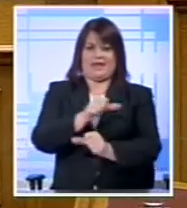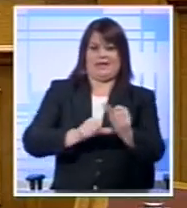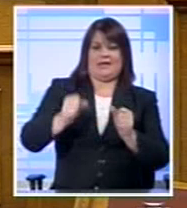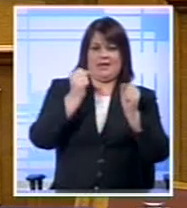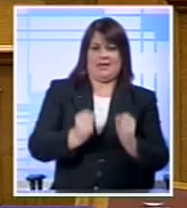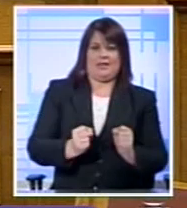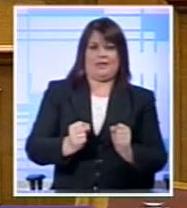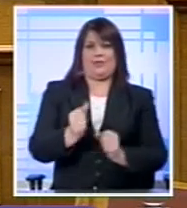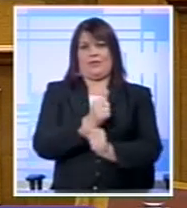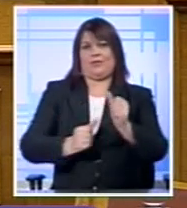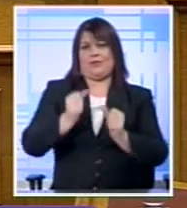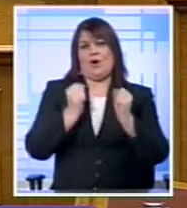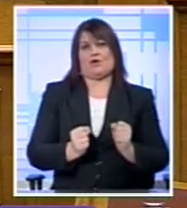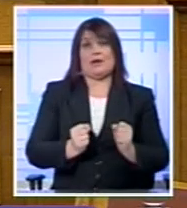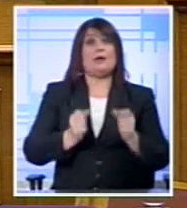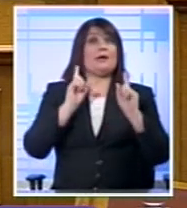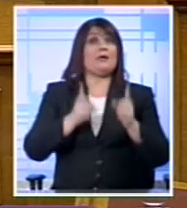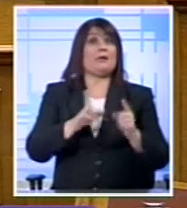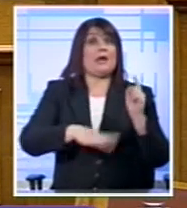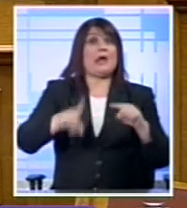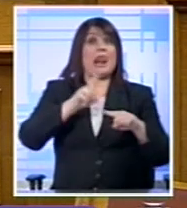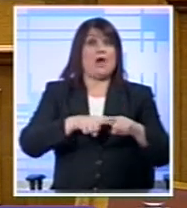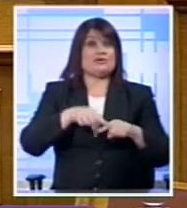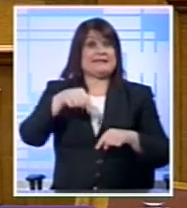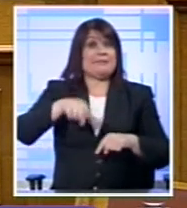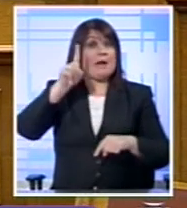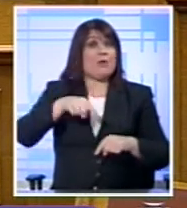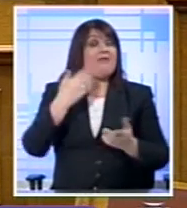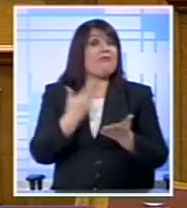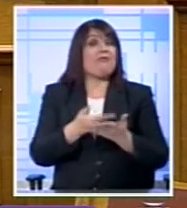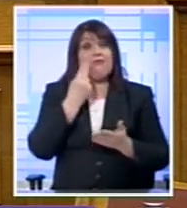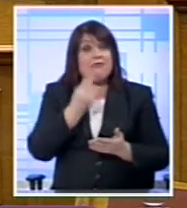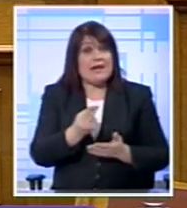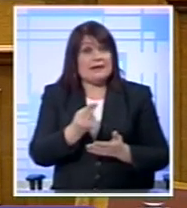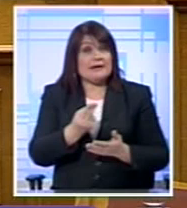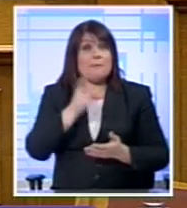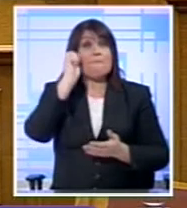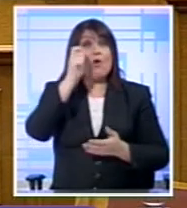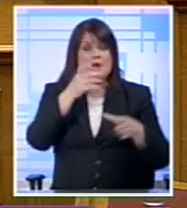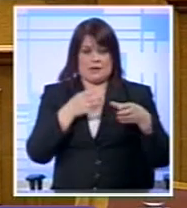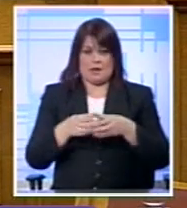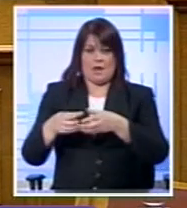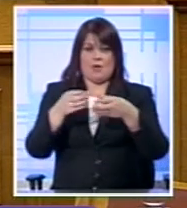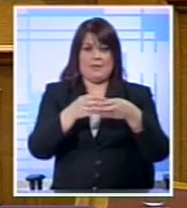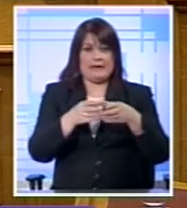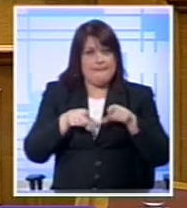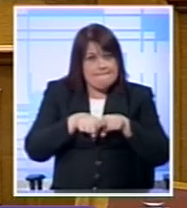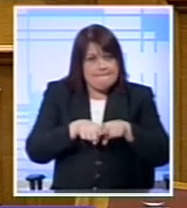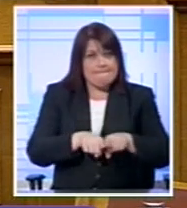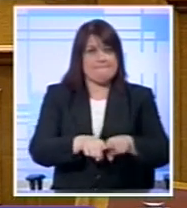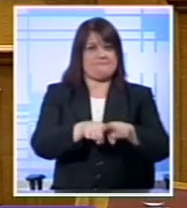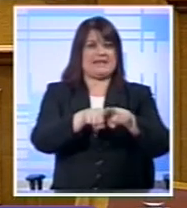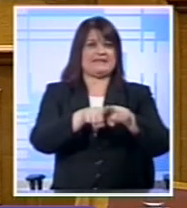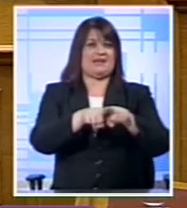και να αποφασίσει ο λαός Όμως η σημερινή ημέρα Απέδειξε ότι η κοινή πορεία Του πολιτικού κόσμου για την επίτευξη Αυτών των